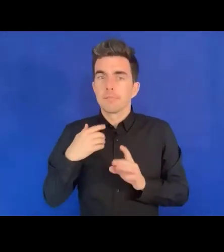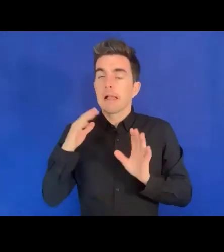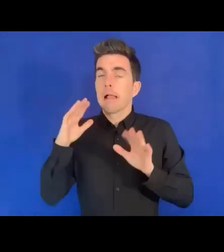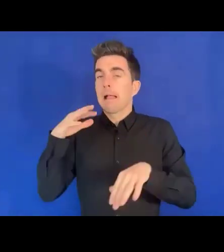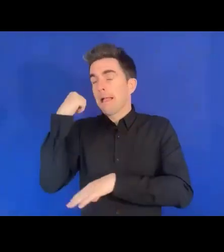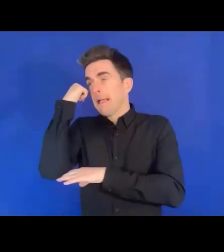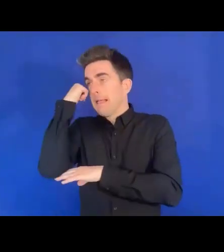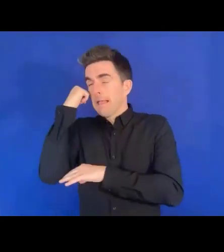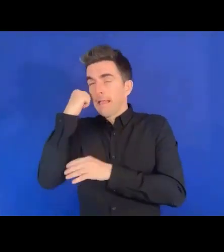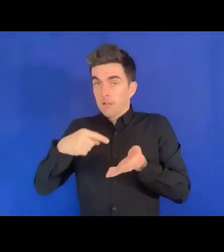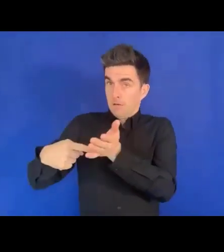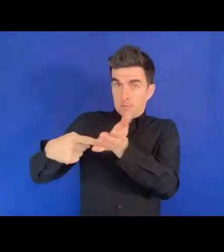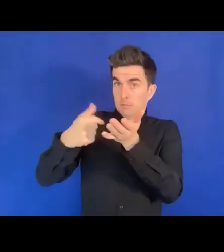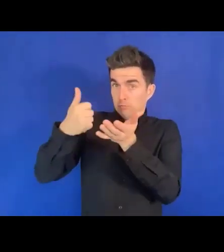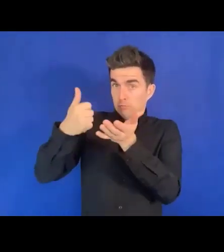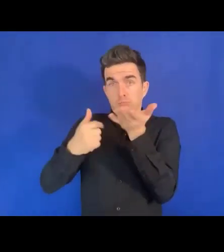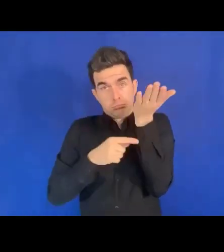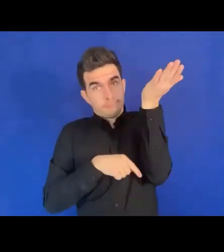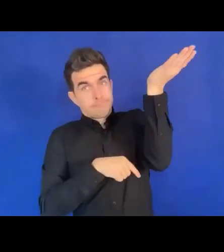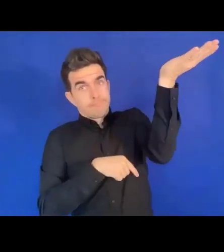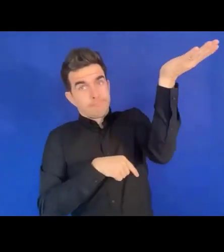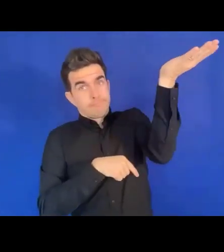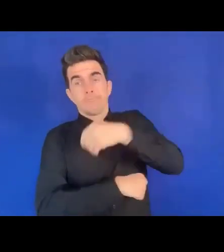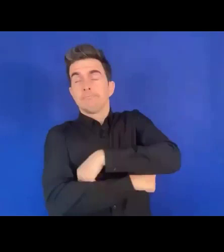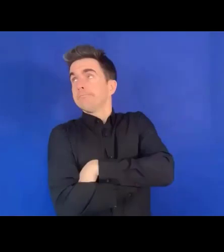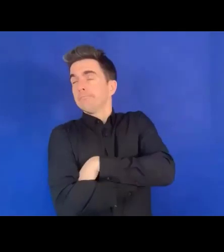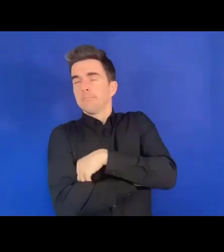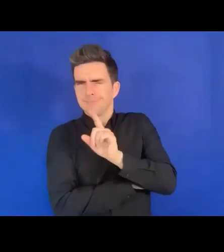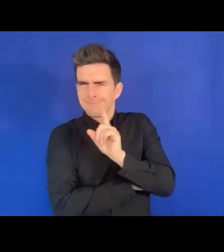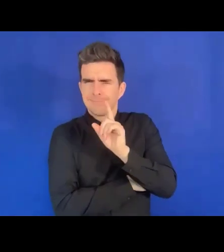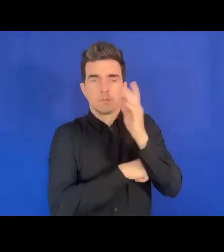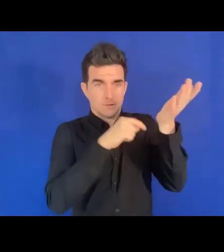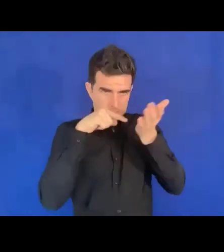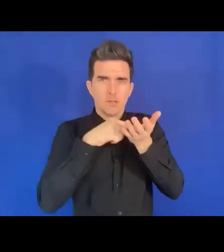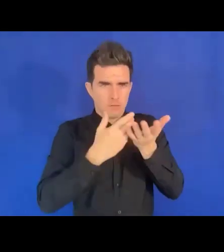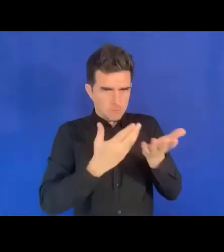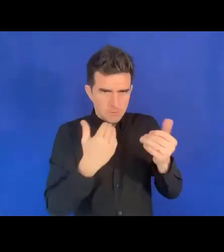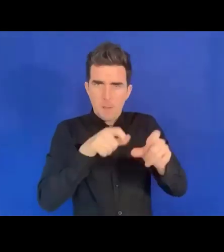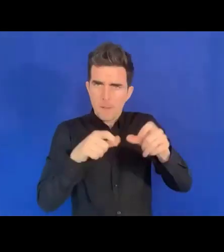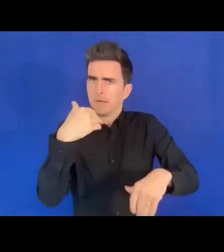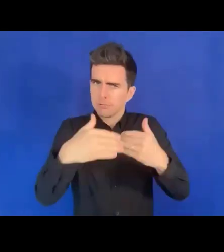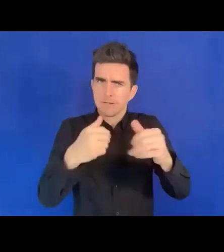rien ne peut se faire sans nous.